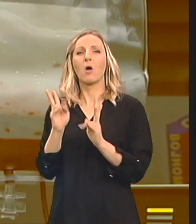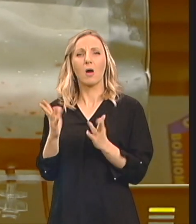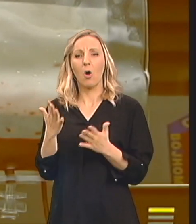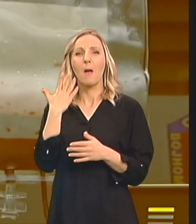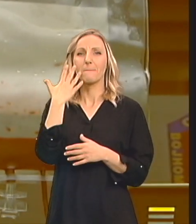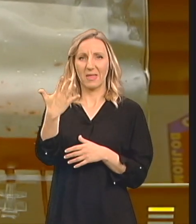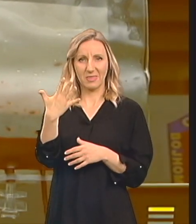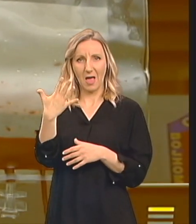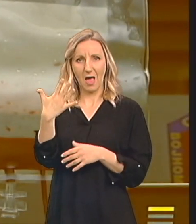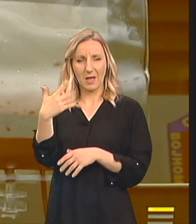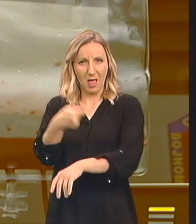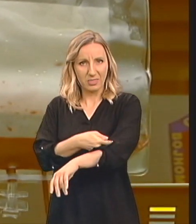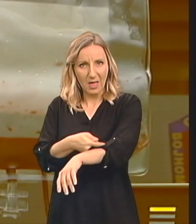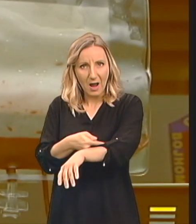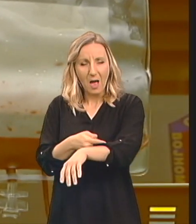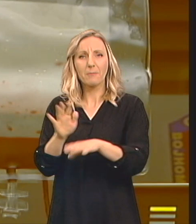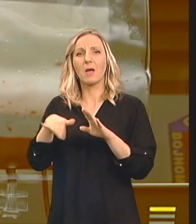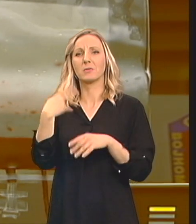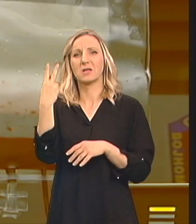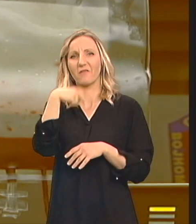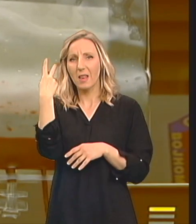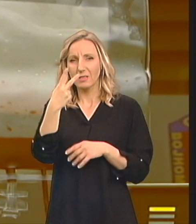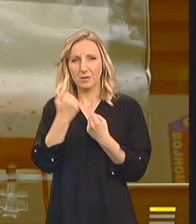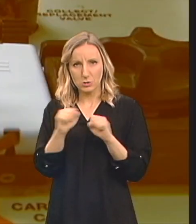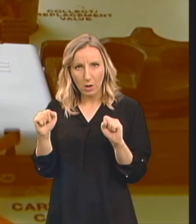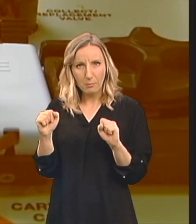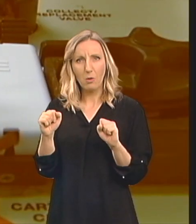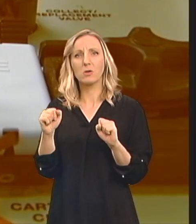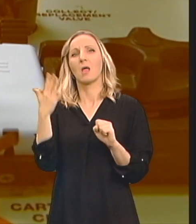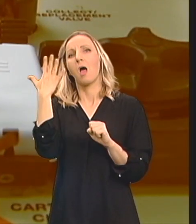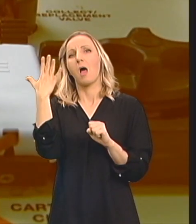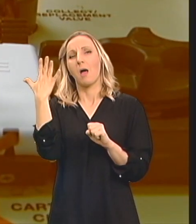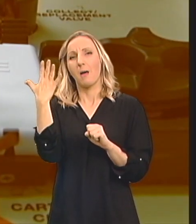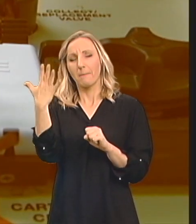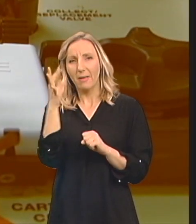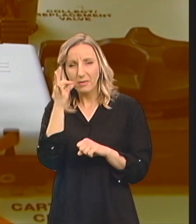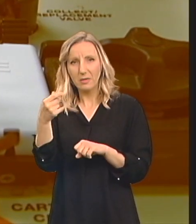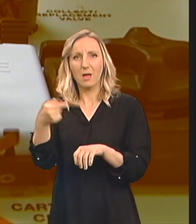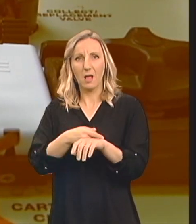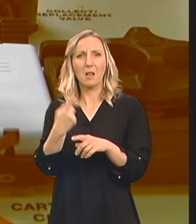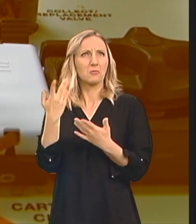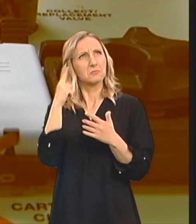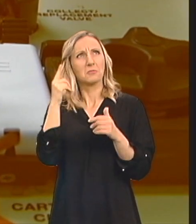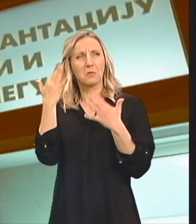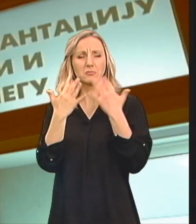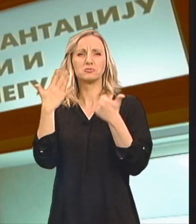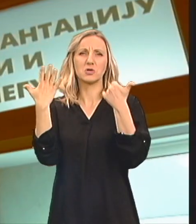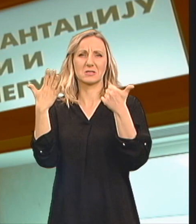Pet dana primim terapiju Pa sam onda dvije sedmice Slobodna I to je potrebo Nekih pola godine Otprilike